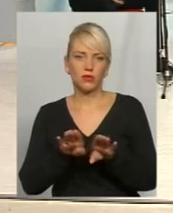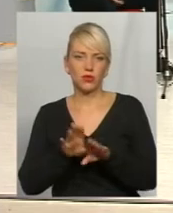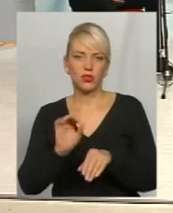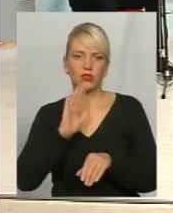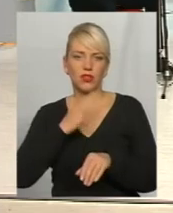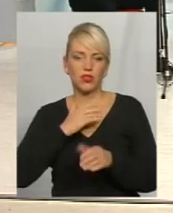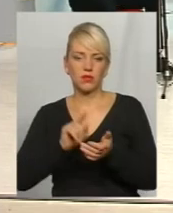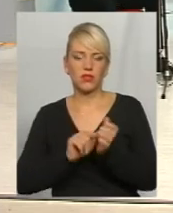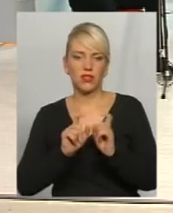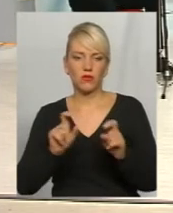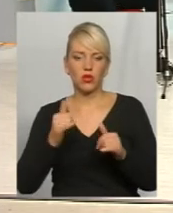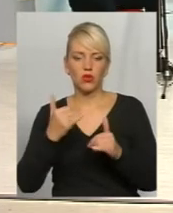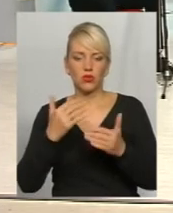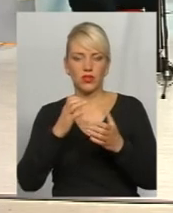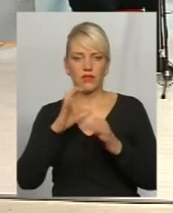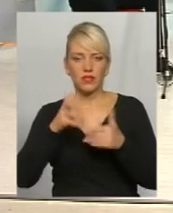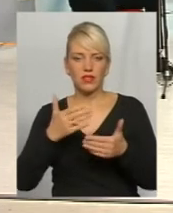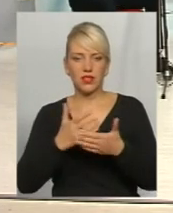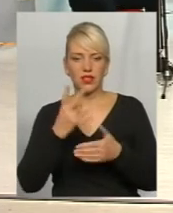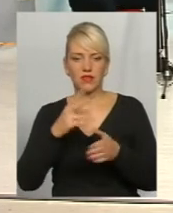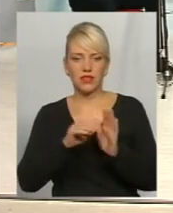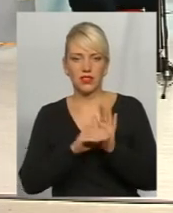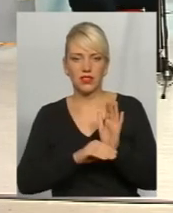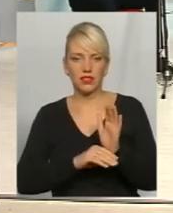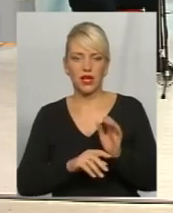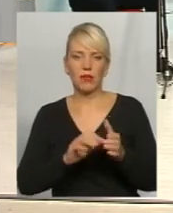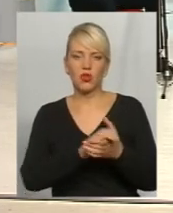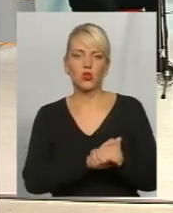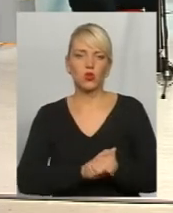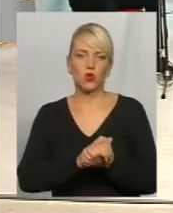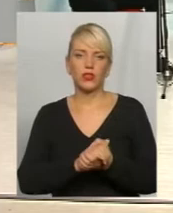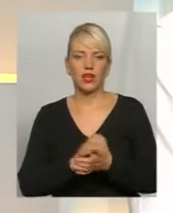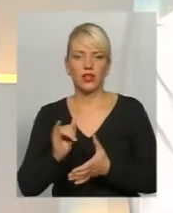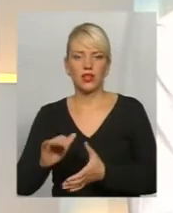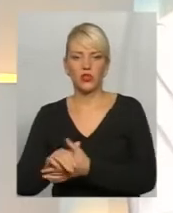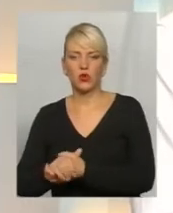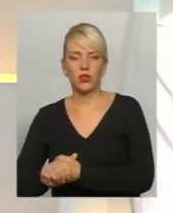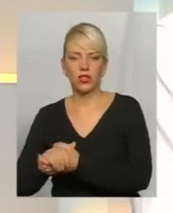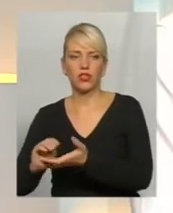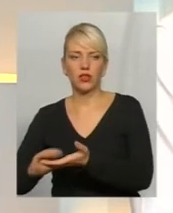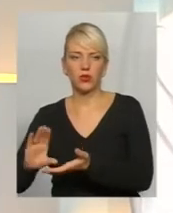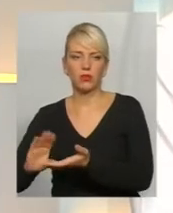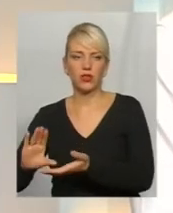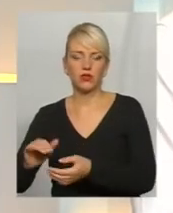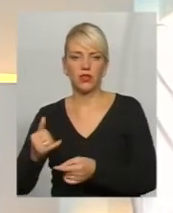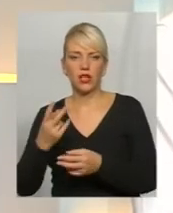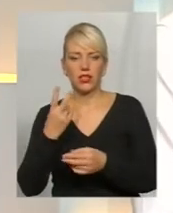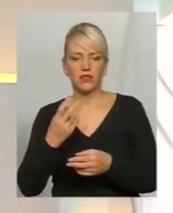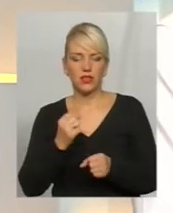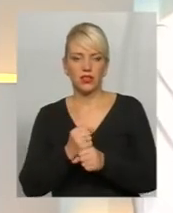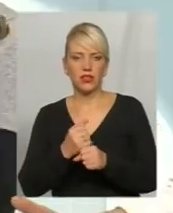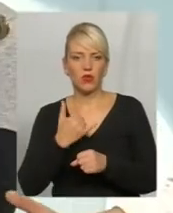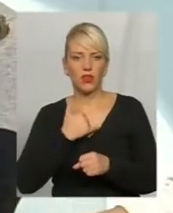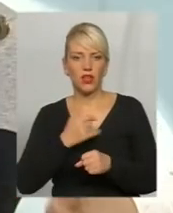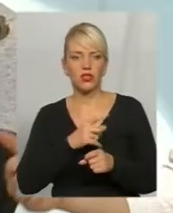Сьогодні в світі є дві такі системи, солідарна пенсія, добровільна накопичувальна. У нас три рівня, тобто